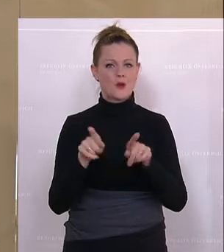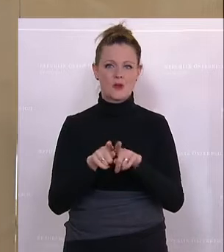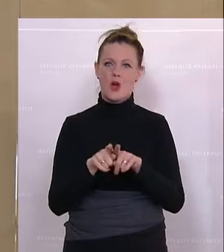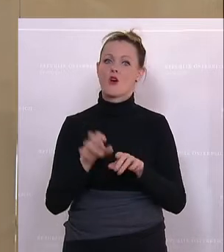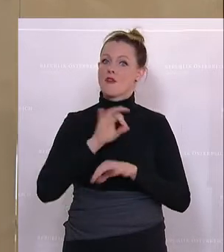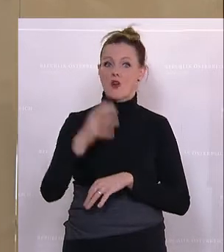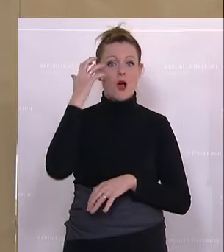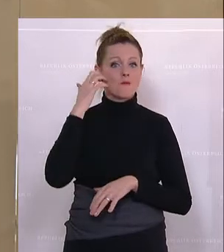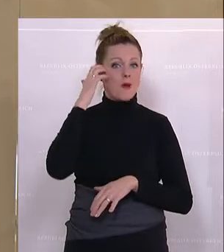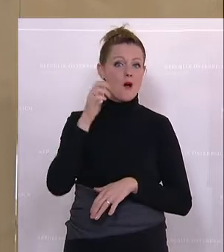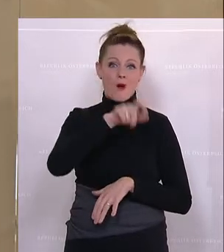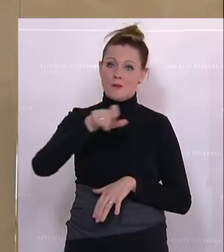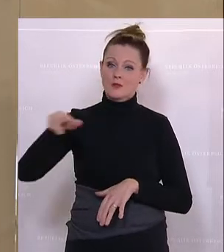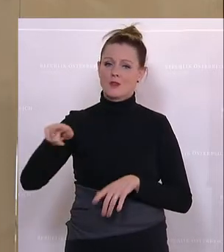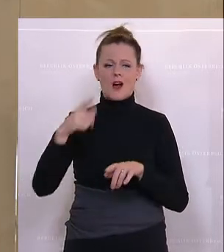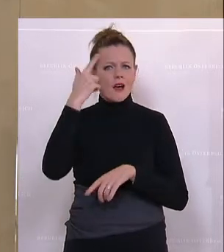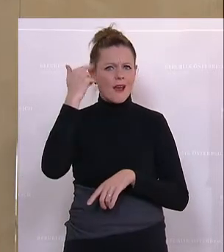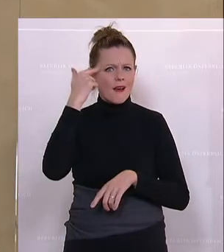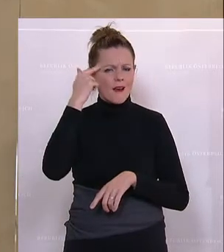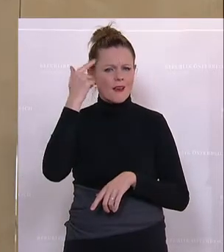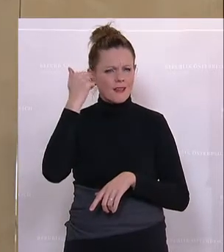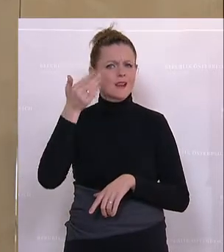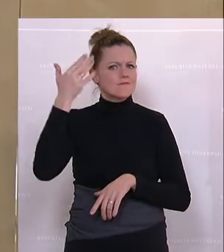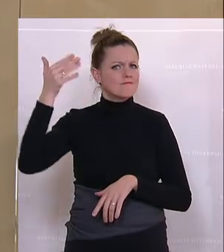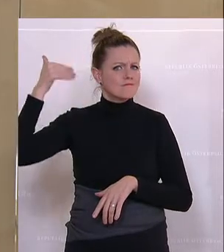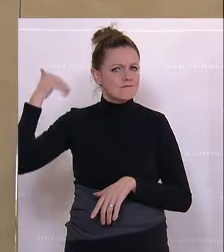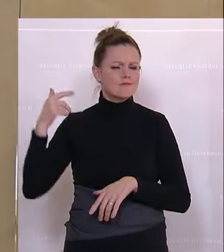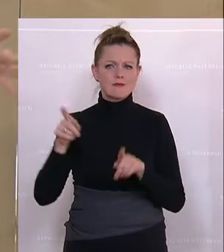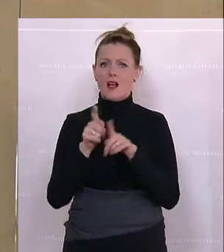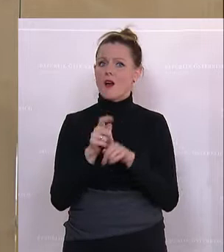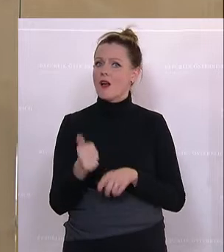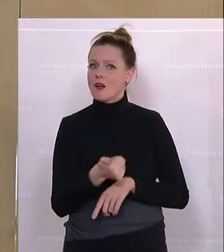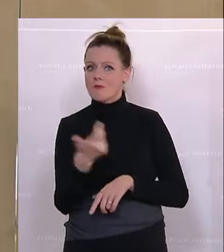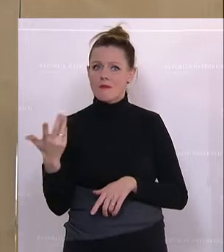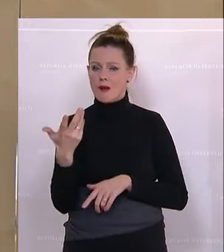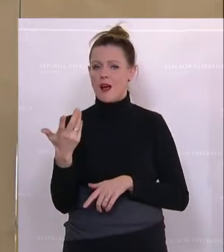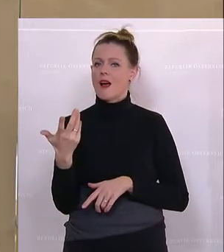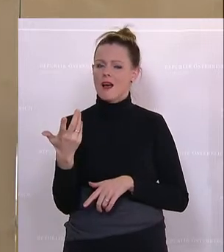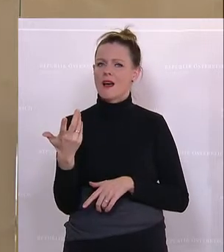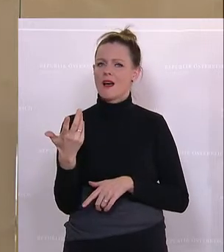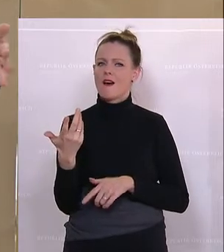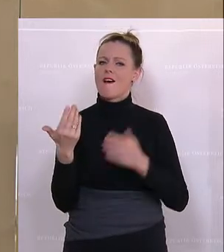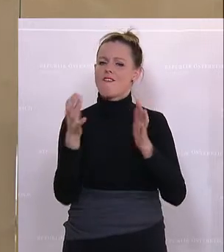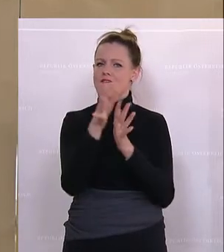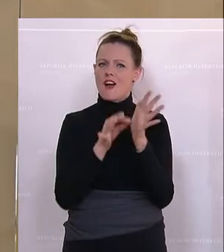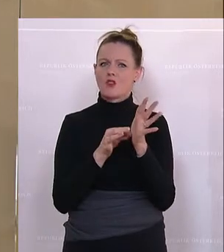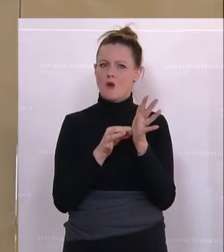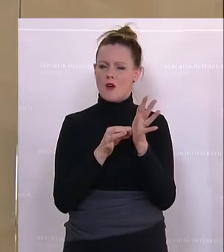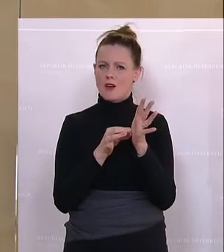Bäuerinnen und Bauern noch einmal in Erinnerung rufen, dass wir damals einige begrenzende Faktoren, was die